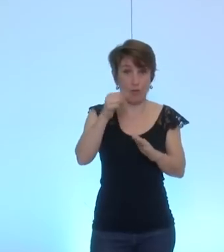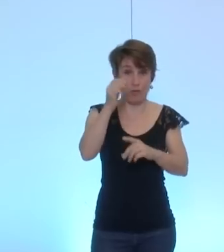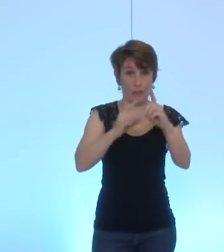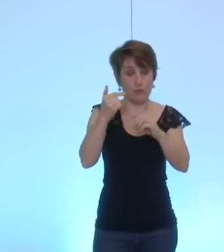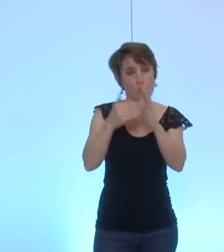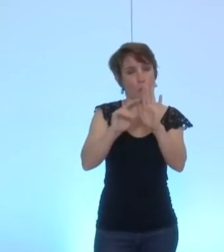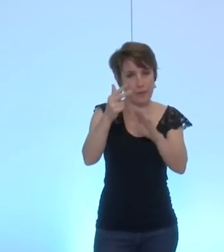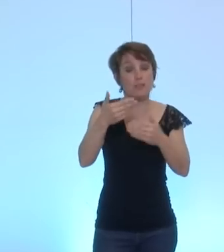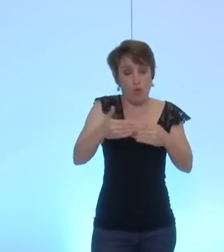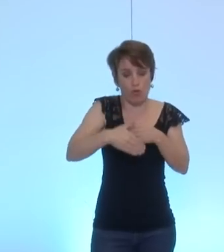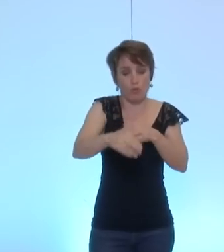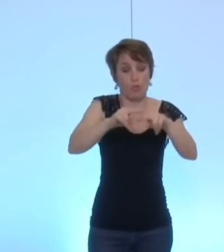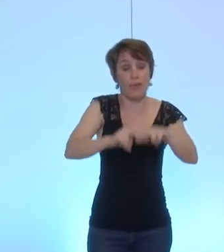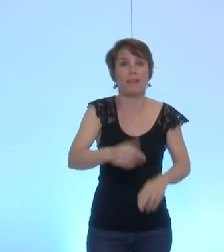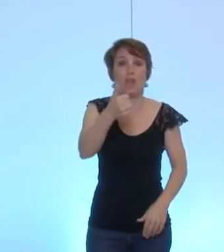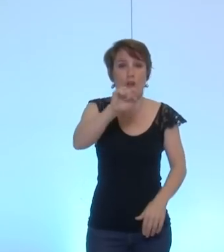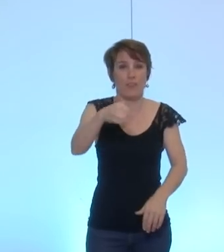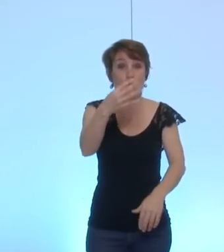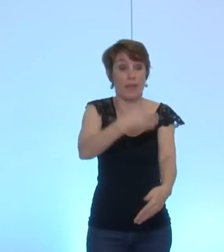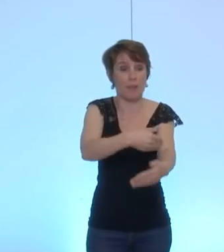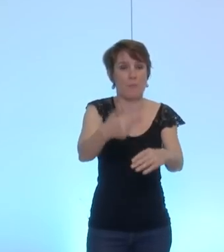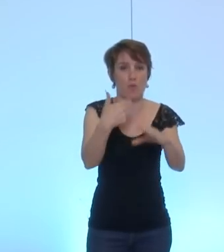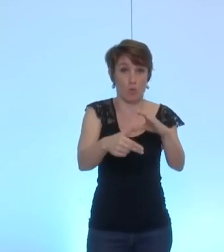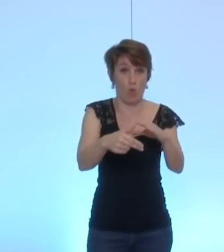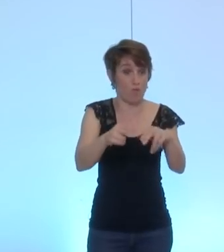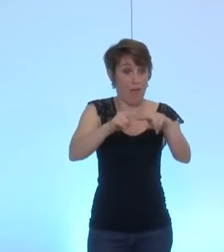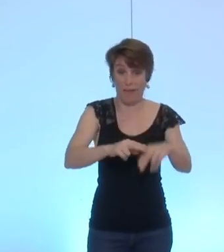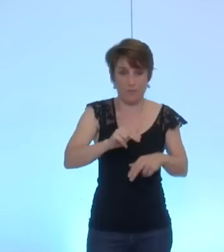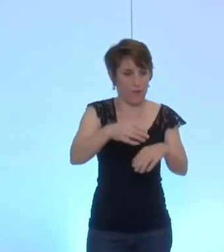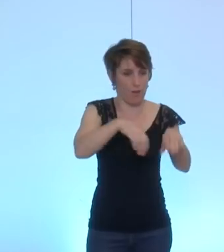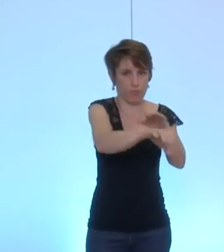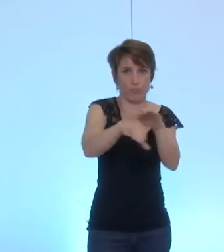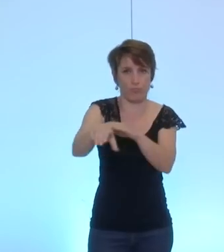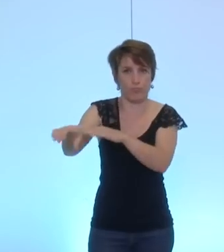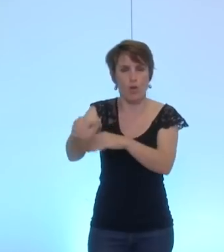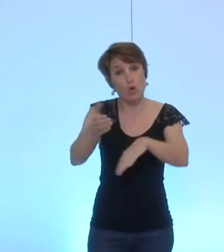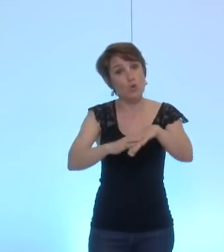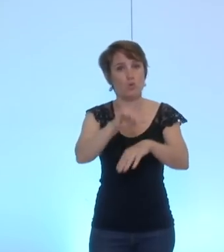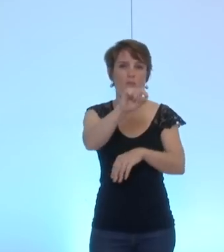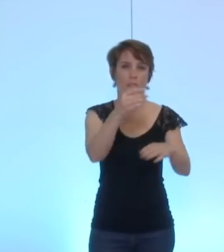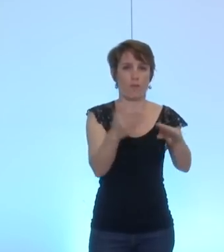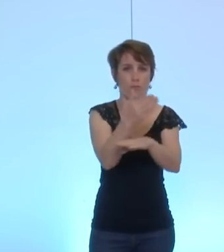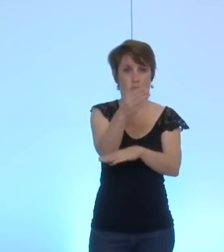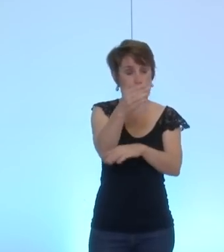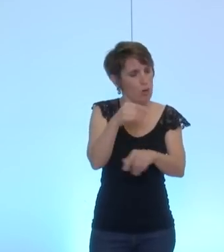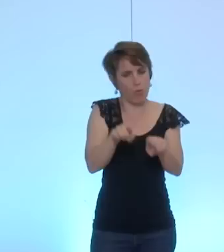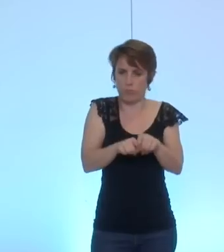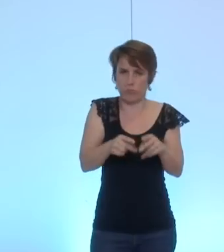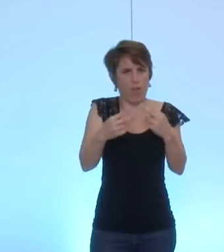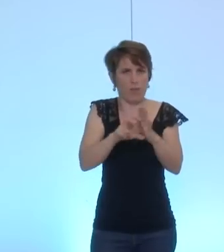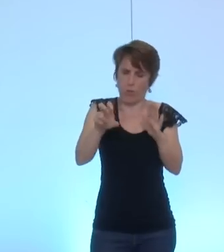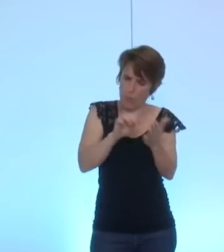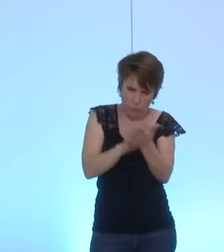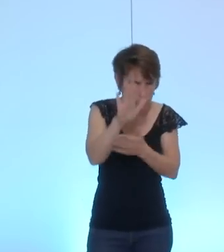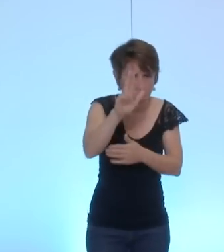et qu'il reste à verser aujourd'hui 1,4 million d'euros à solder sur les 20 projets qui sont encore en cours, qui font partie de l'engagement de la ville